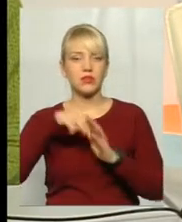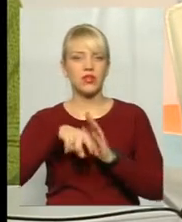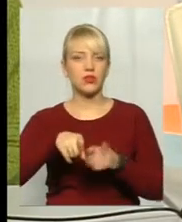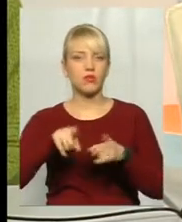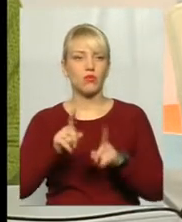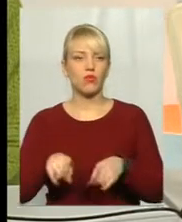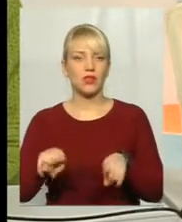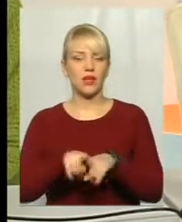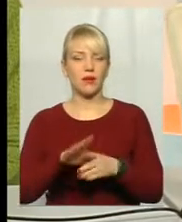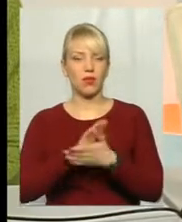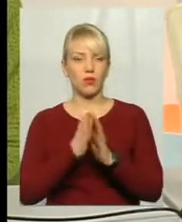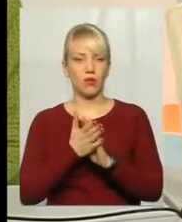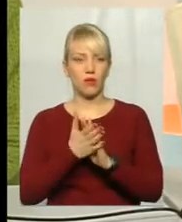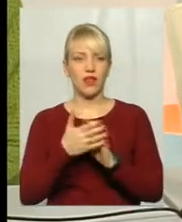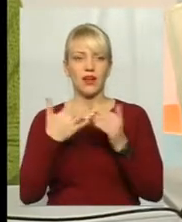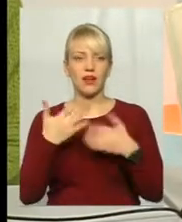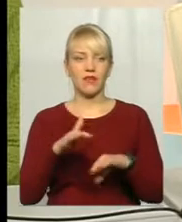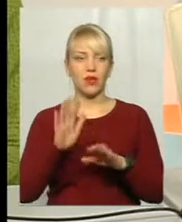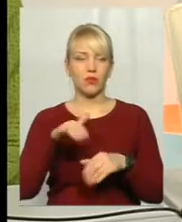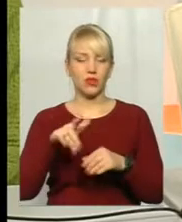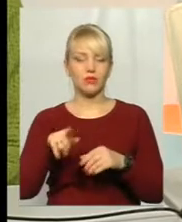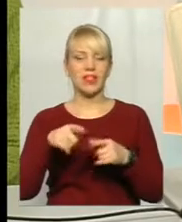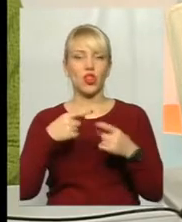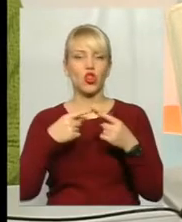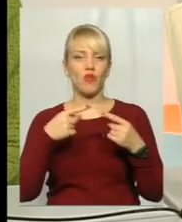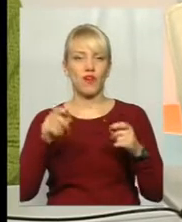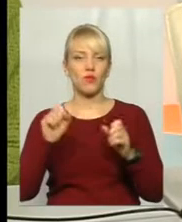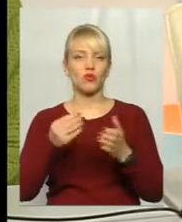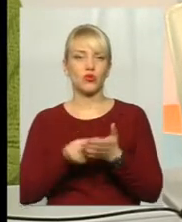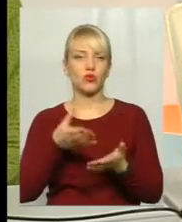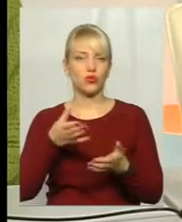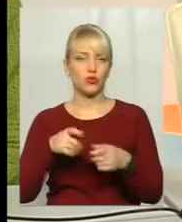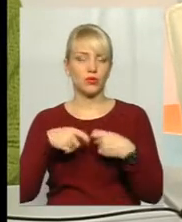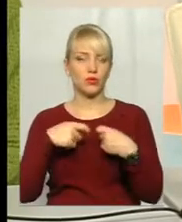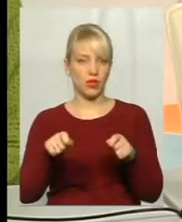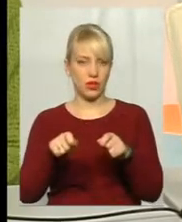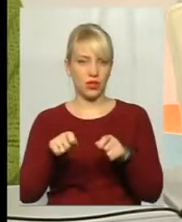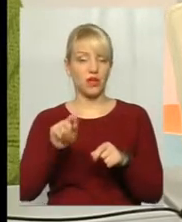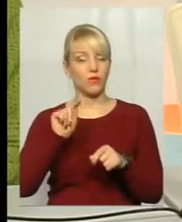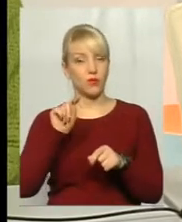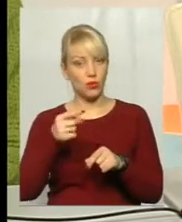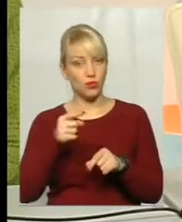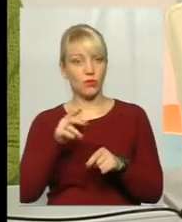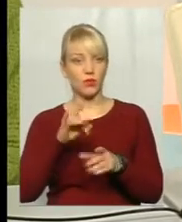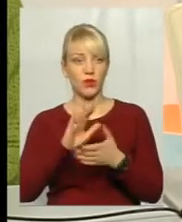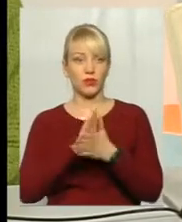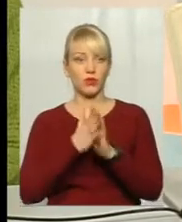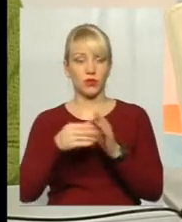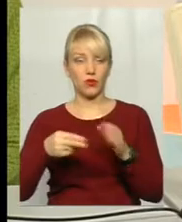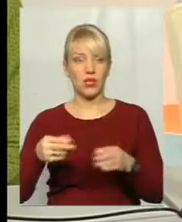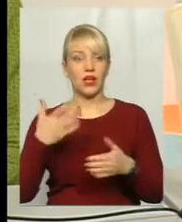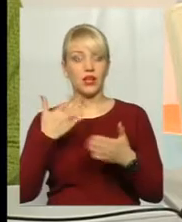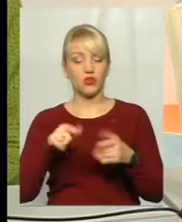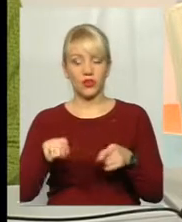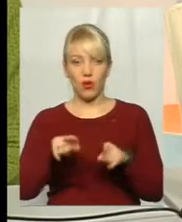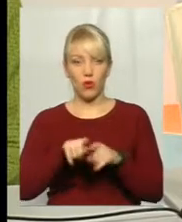умовами, і вже тоді йому можуть продати цей товар за вищою ціною. Тому при складанні договору, якщо такий